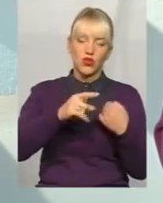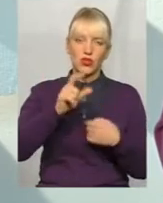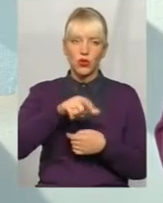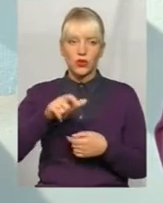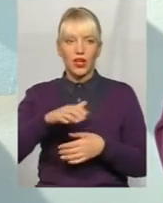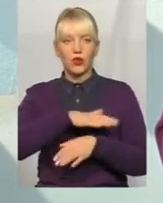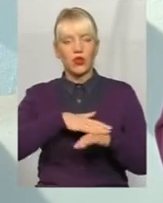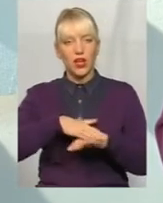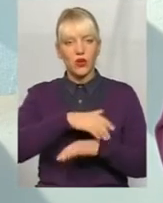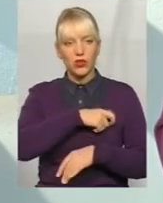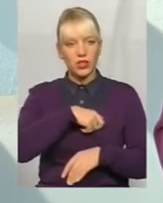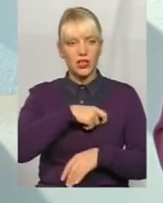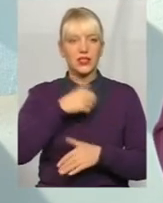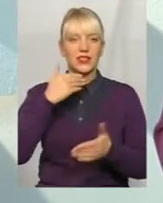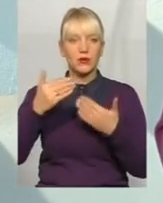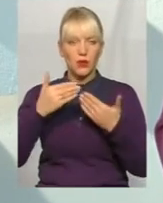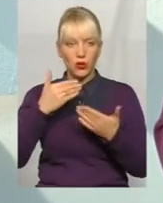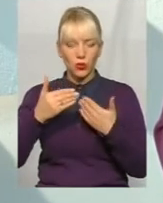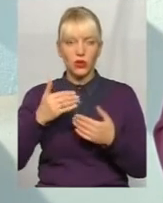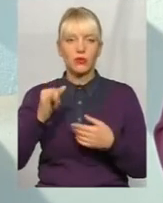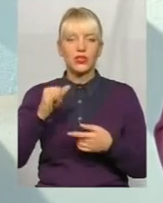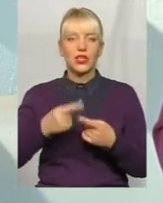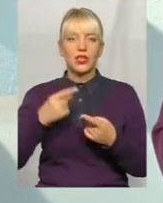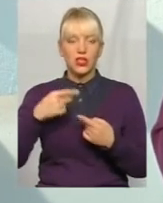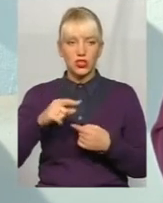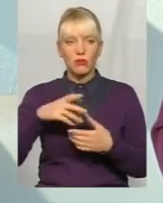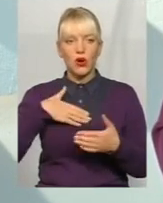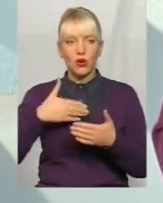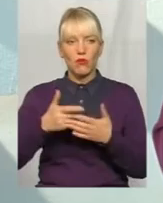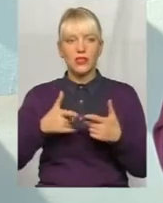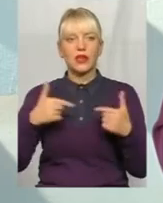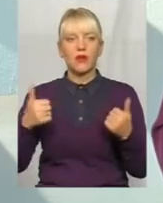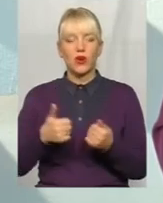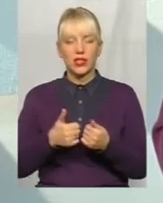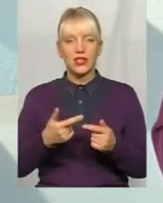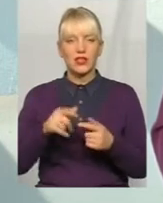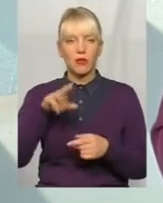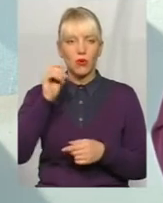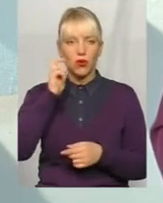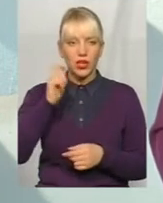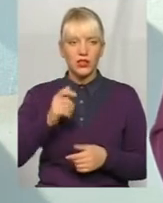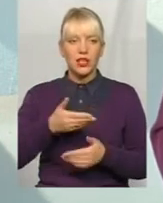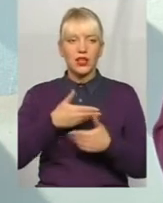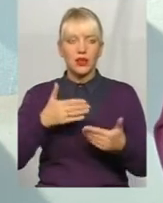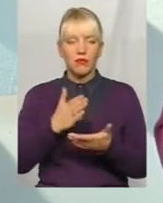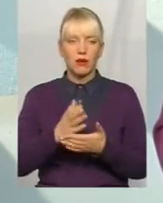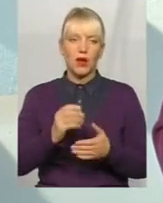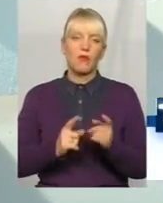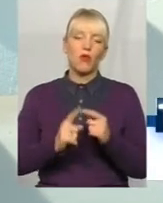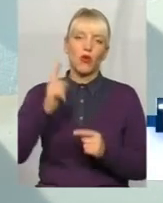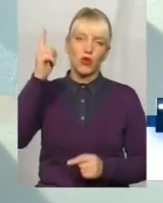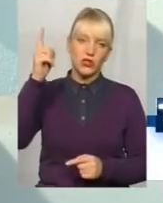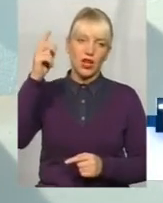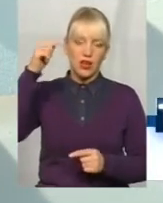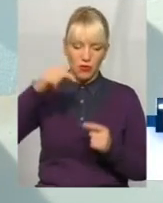народних депутатів, спілкуємося із іншими громадськими організаціями по Україні. Ми таку інформацію маємо і по горизонталі, і по вертикалі.